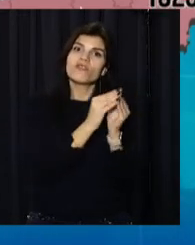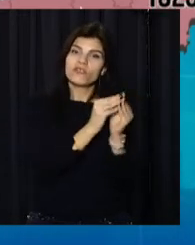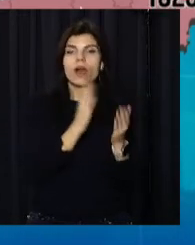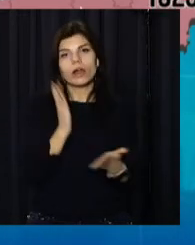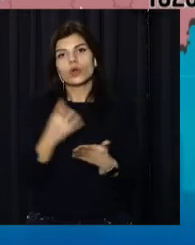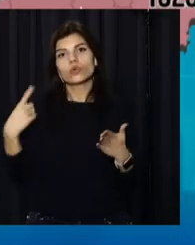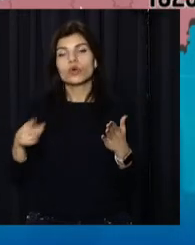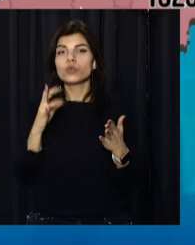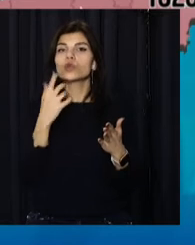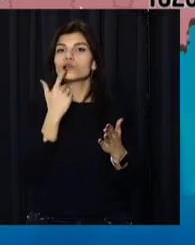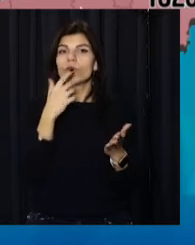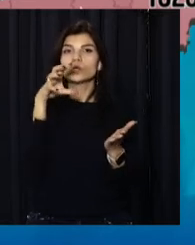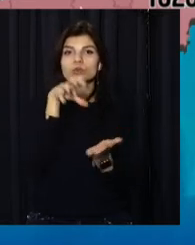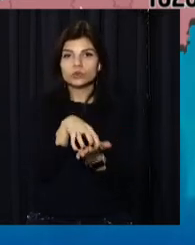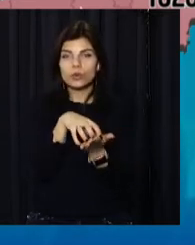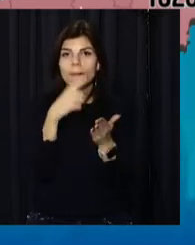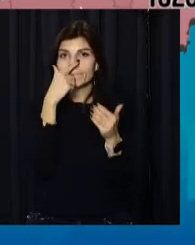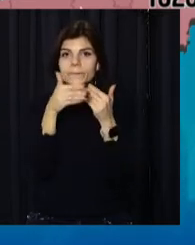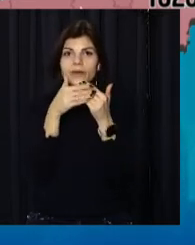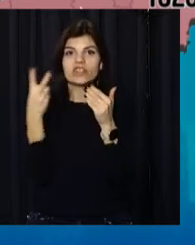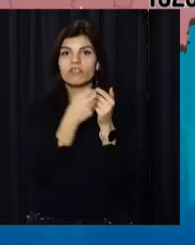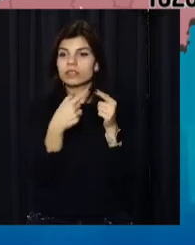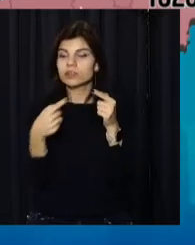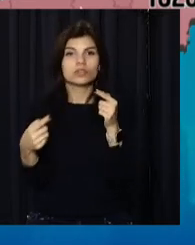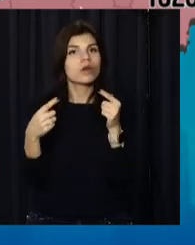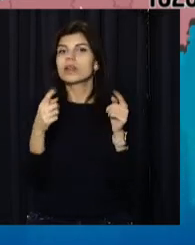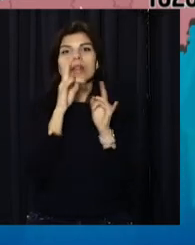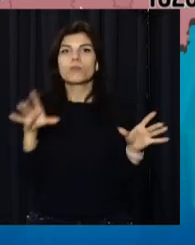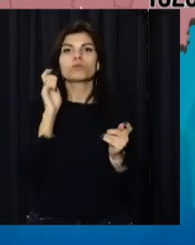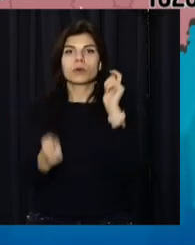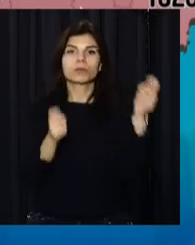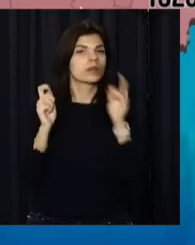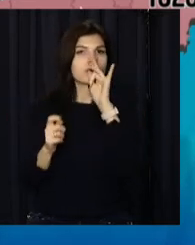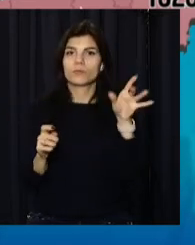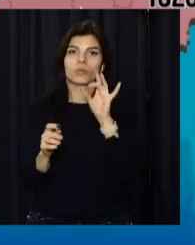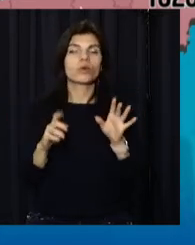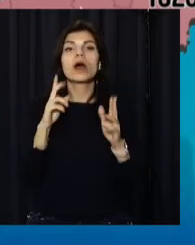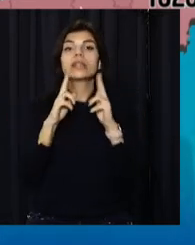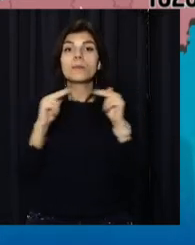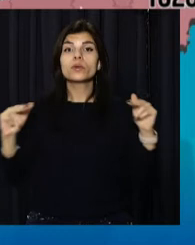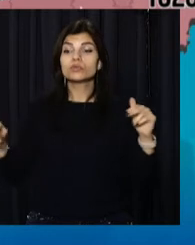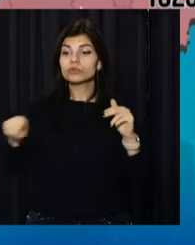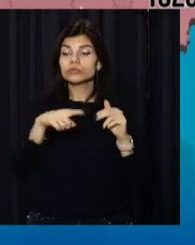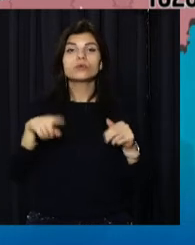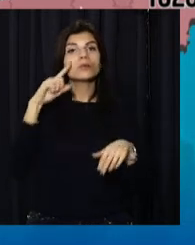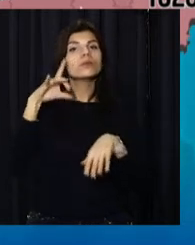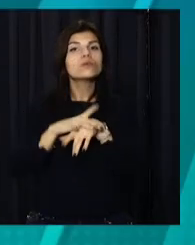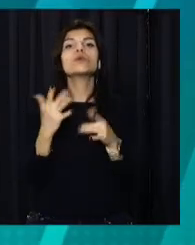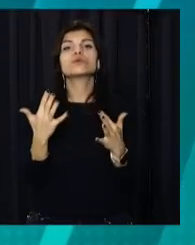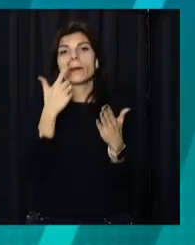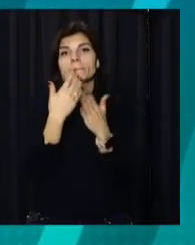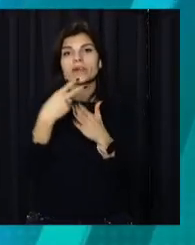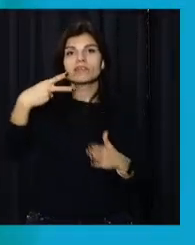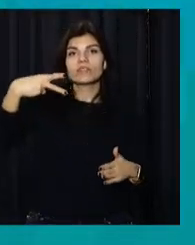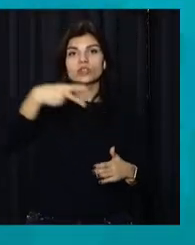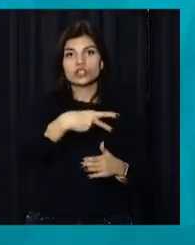червоної зони карантину в Україні у найближчі два тижні не очікують. На Дніпропетровщині за попередню добу зареєстрували майже 2